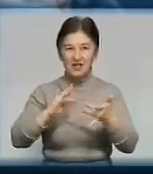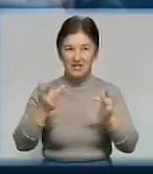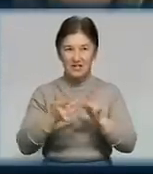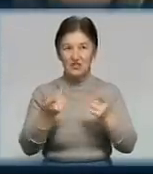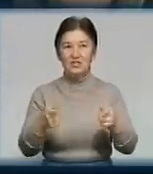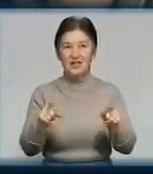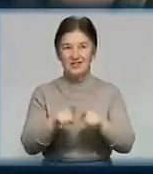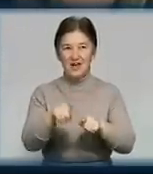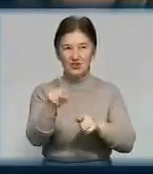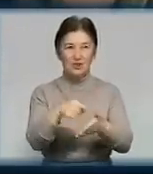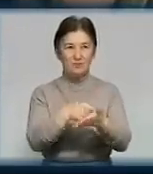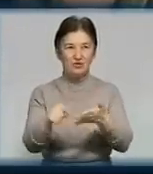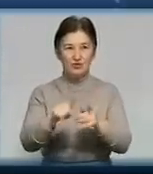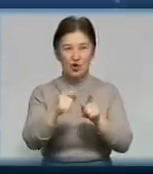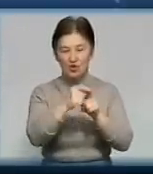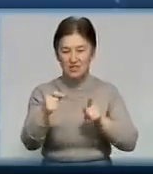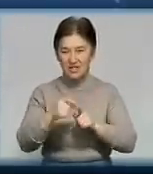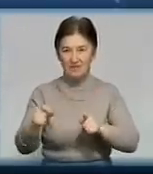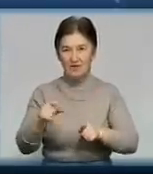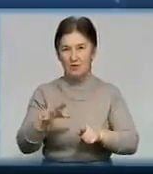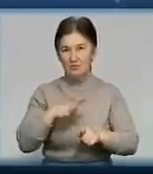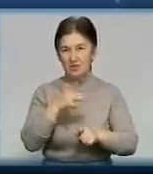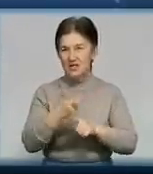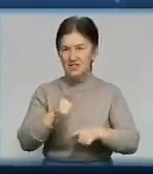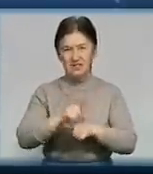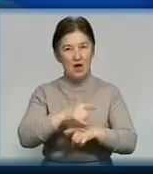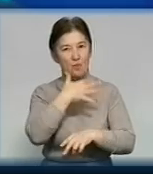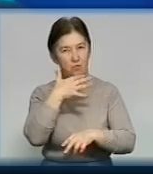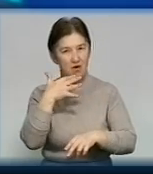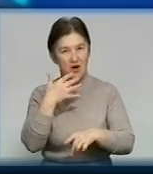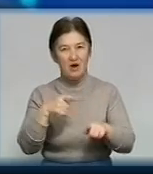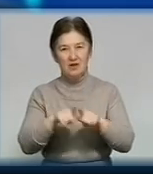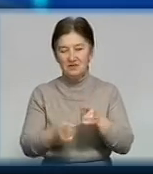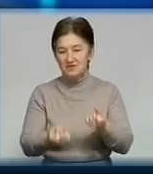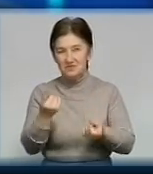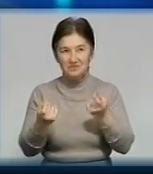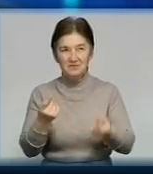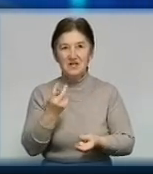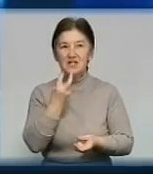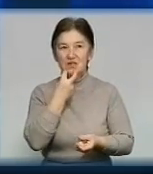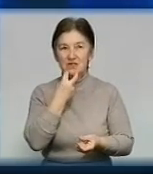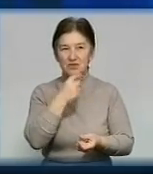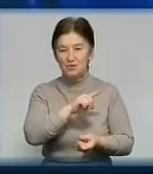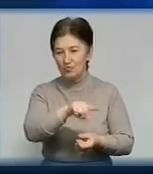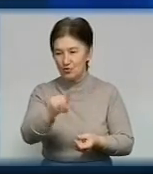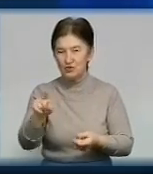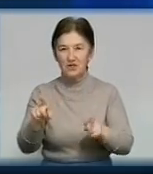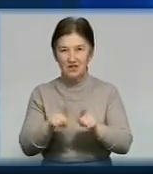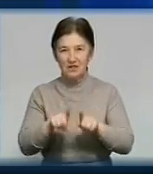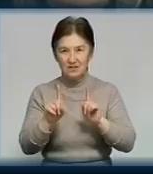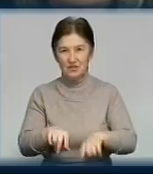підкреслили і те, що слів подяки чиновникам було забагато. Така промова викликала посмішку у присутніх в студії і у самого